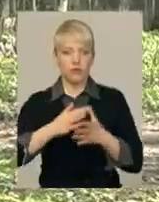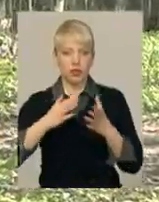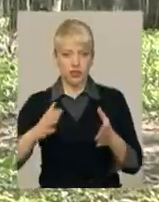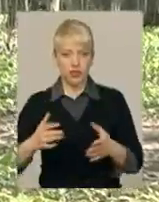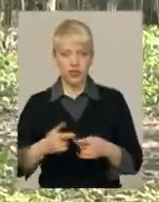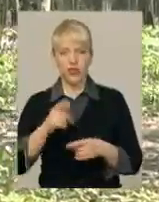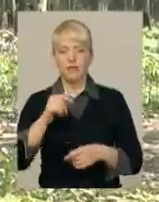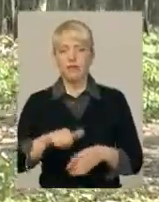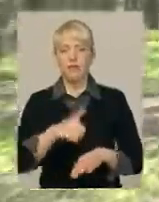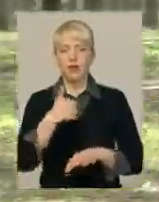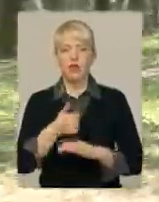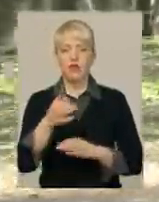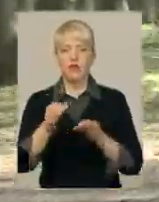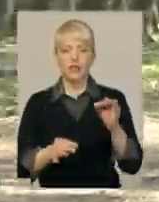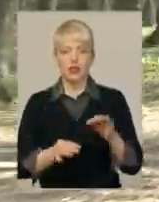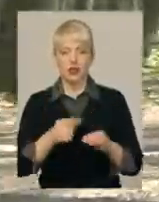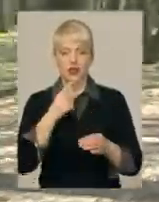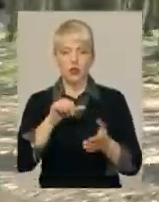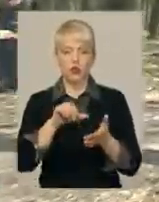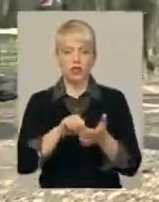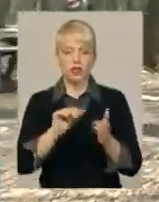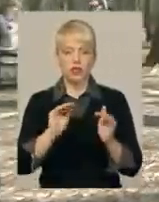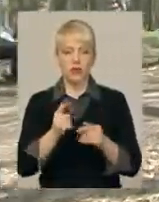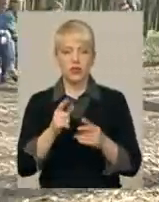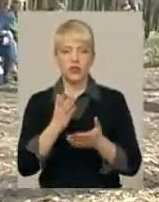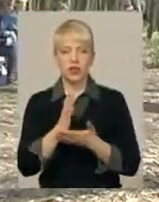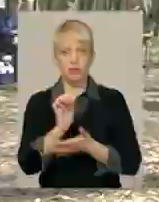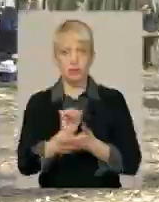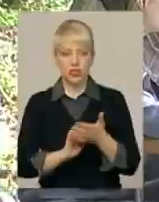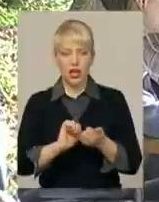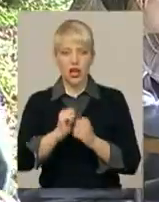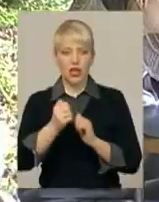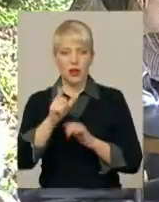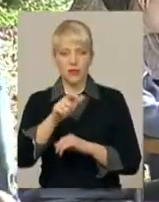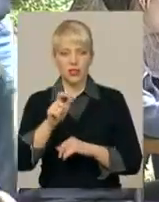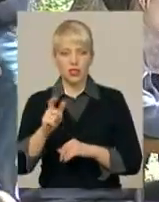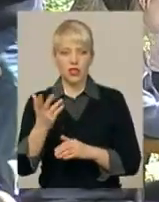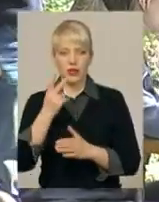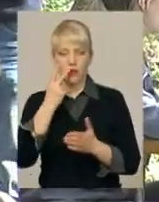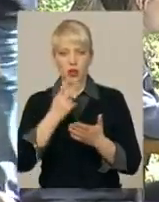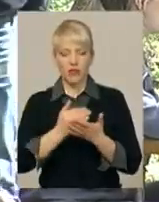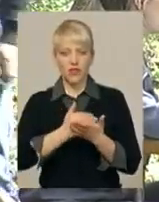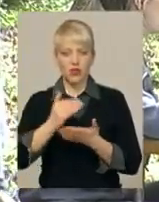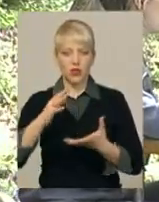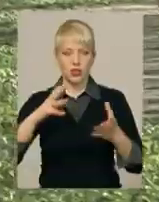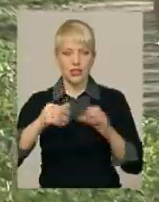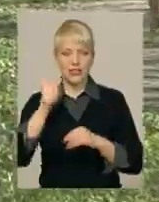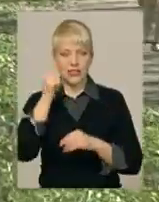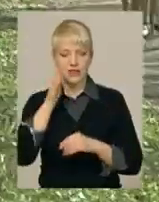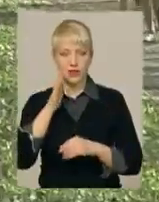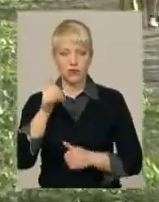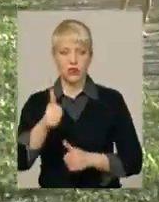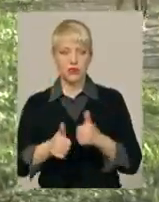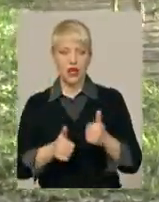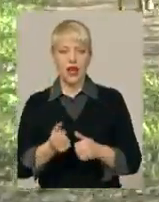Балицький каже, учасників менше, ніж зазвичай, бо на те є причини. У Кам'янчан, демонструють високі результати в цьому виді спорту, завтра змагання. А кілька